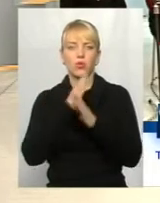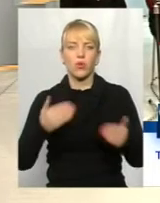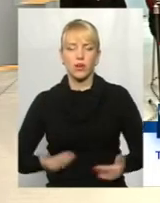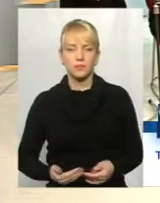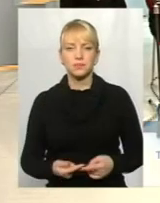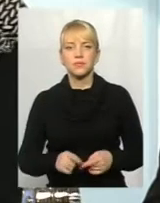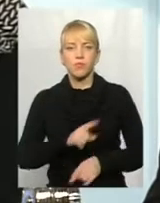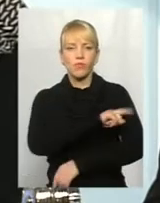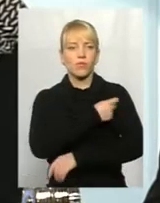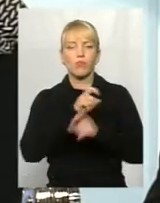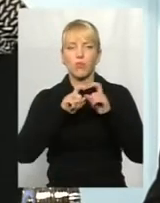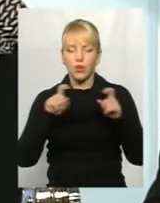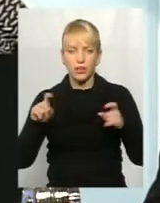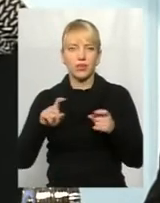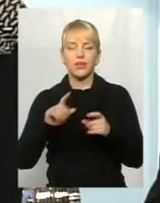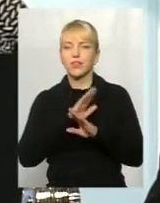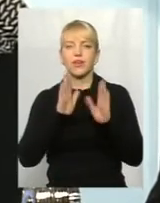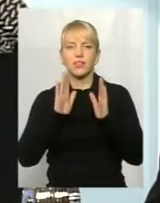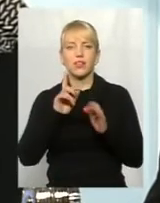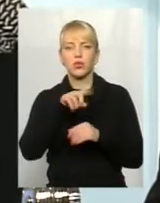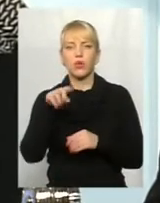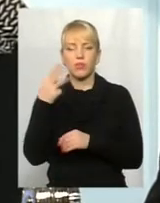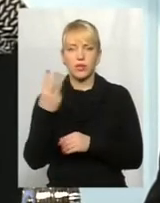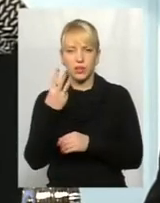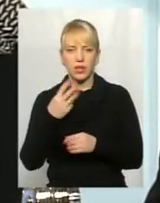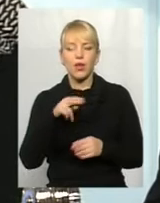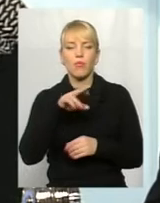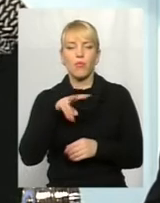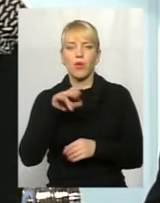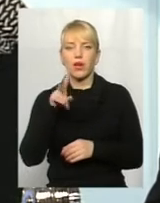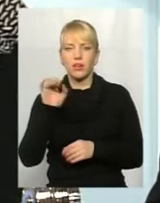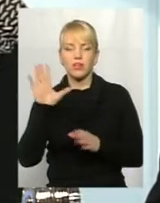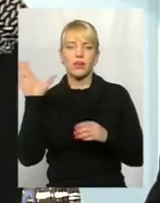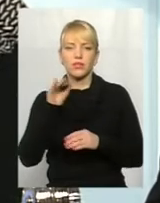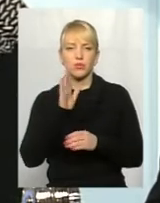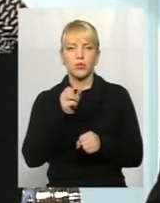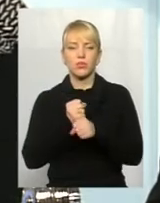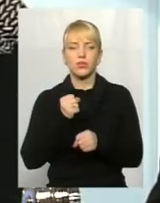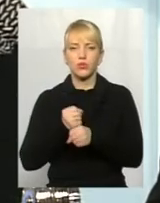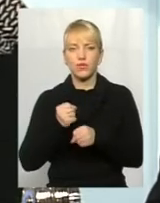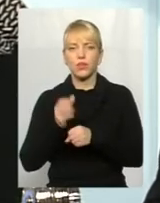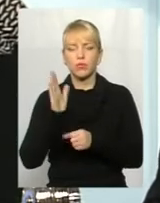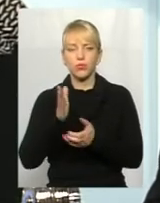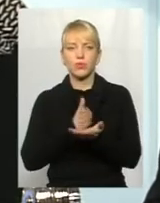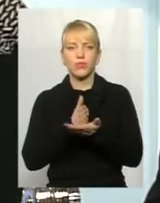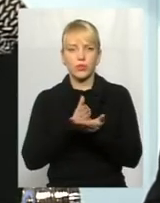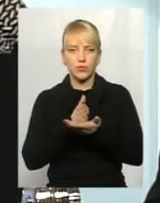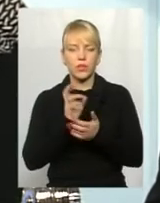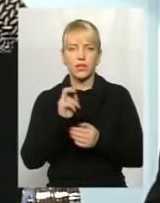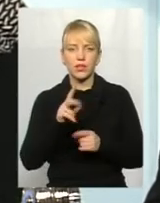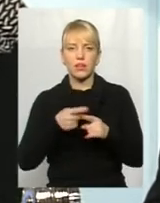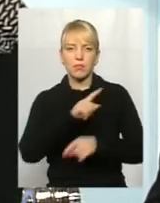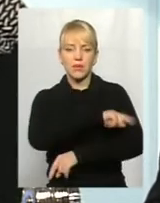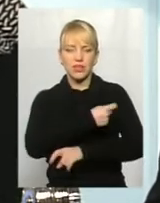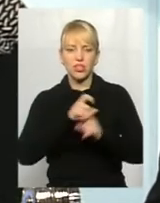Поліклініки, не тільки третя, взагалі, те, що стосується поліклінік. Поліклініки будуть працювати, будуть функціонувати, як медичний